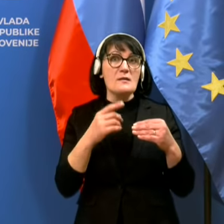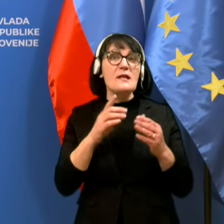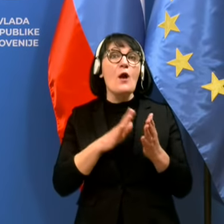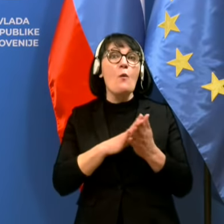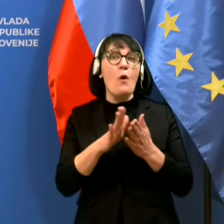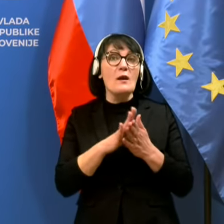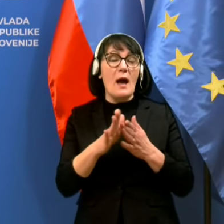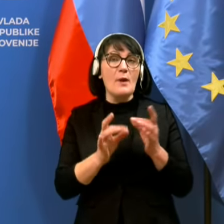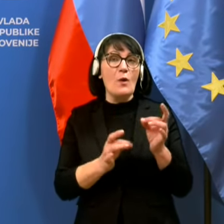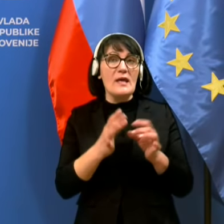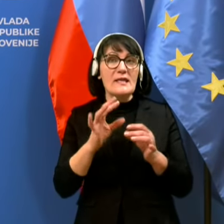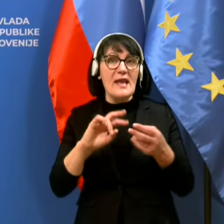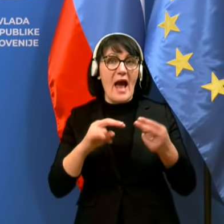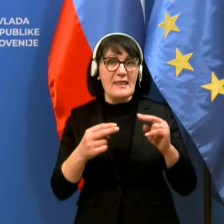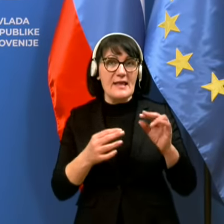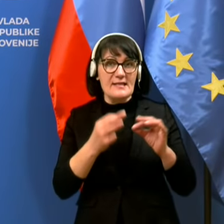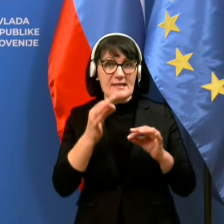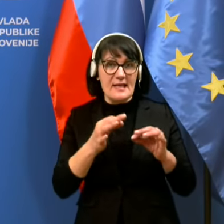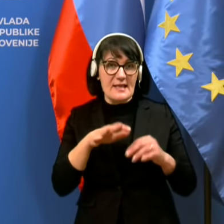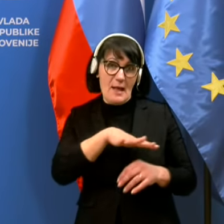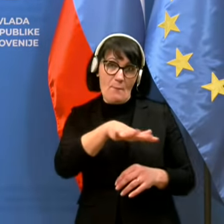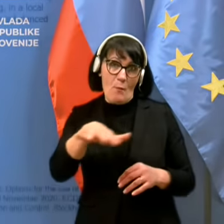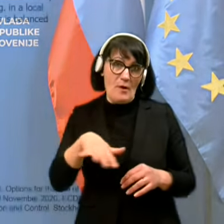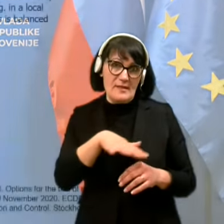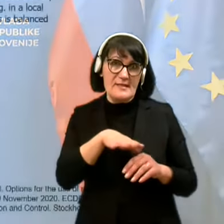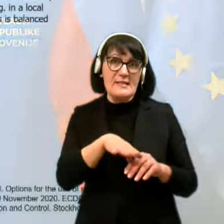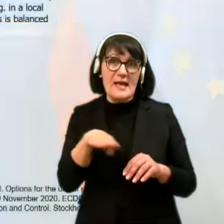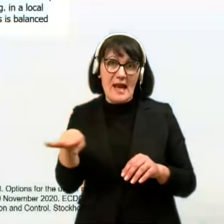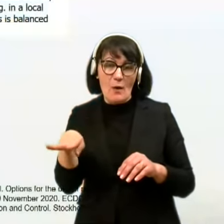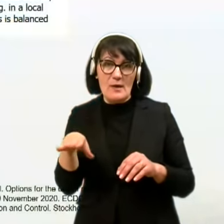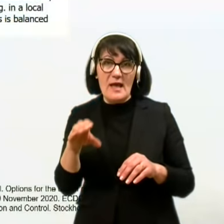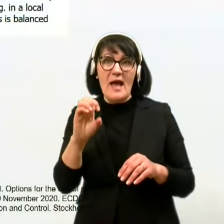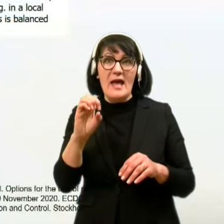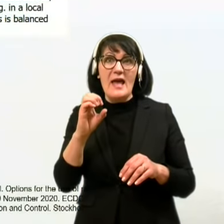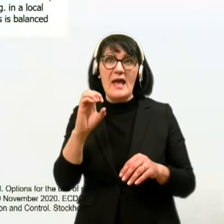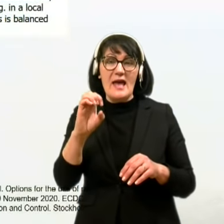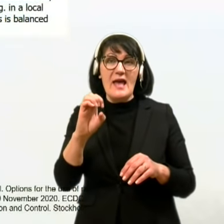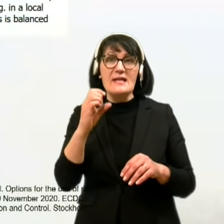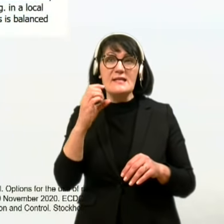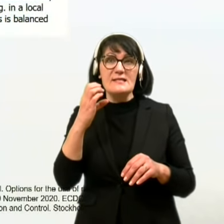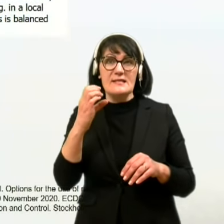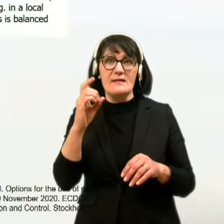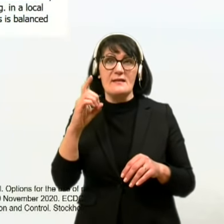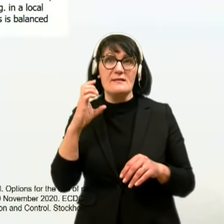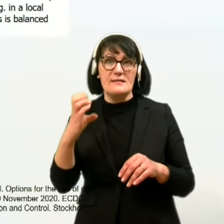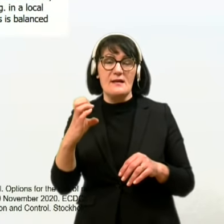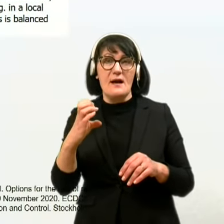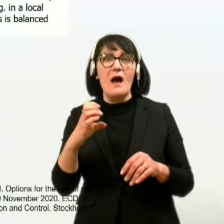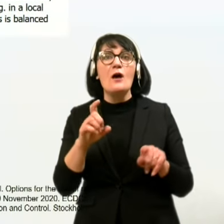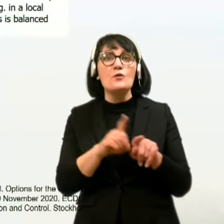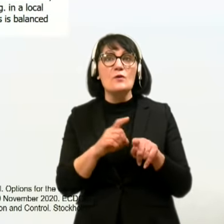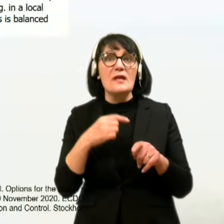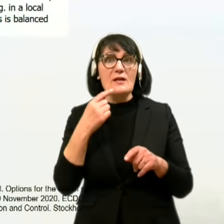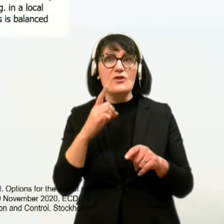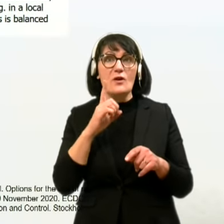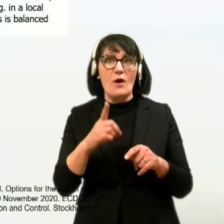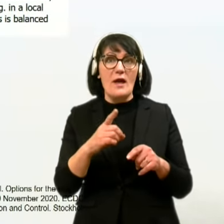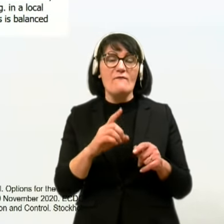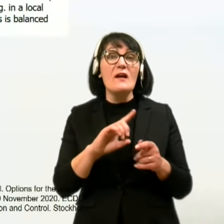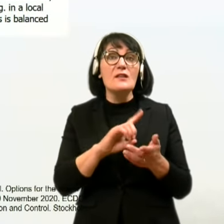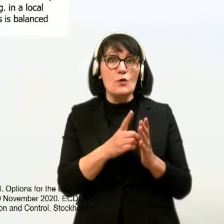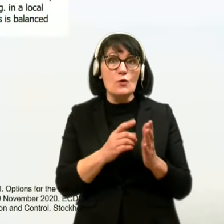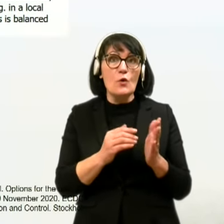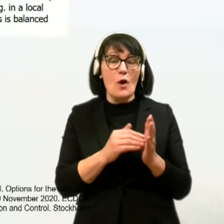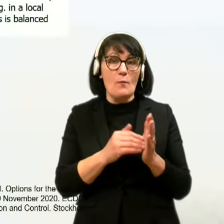uporabljajo hitri antigenski testi na populacijski ravni. ECDC tudi reče, da v trenutku, ko je potrebno, dajmo rečen,